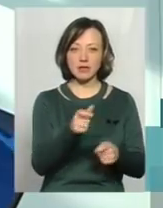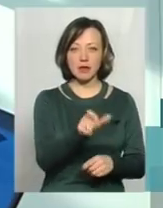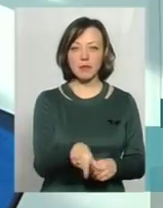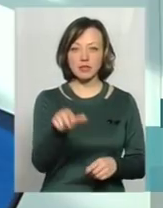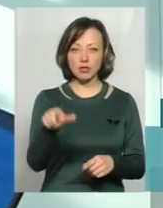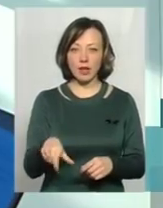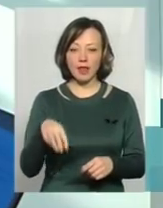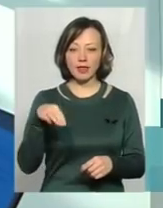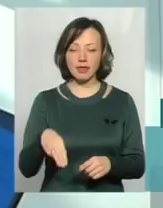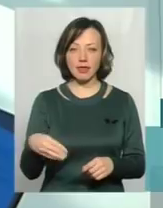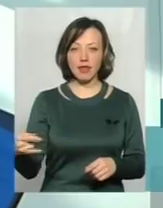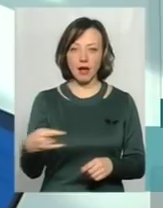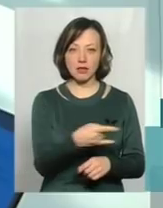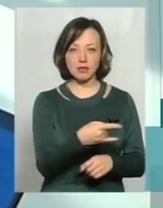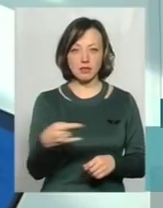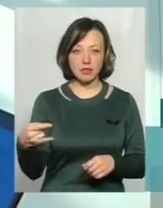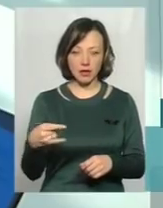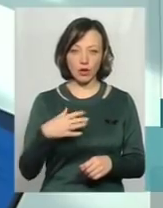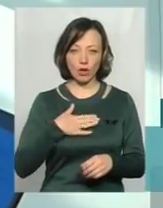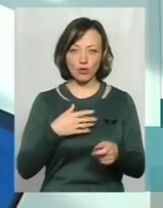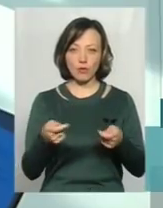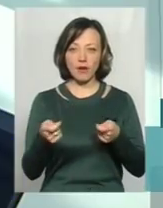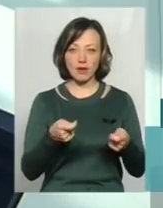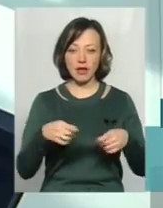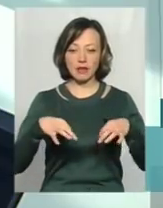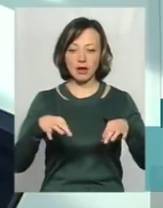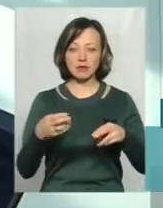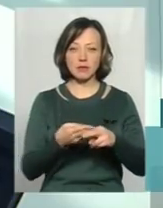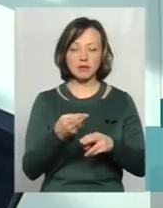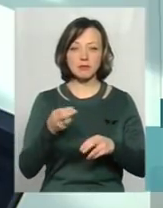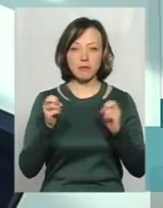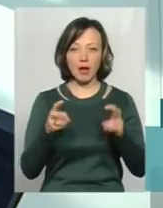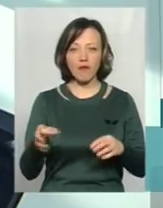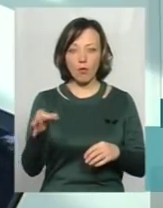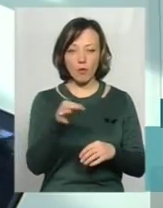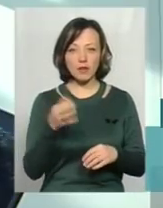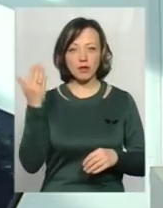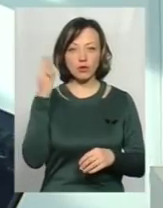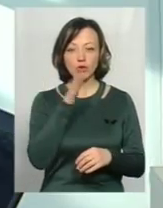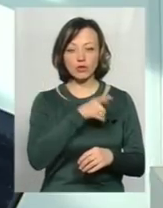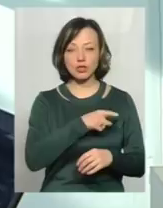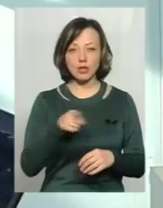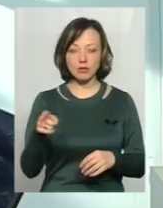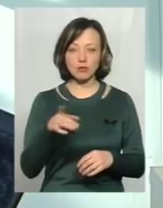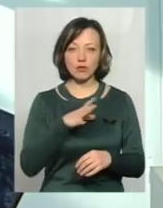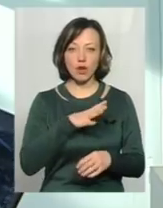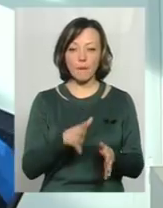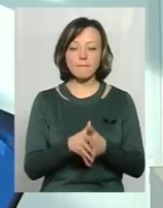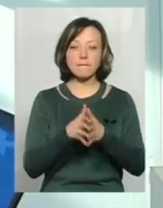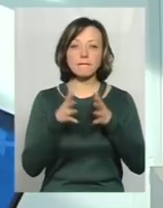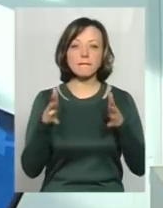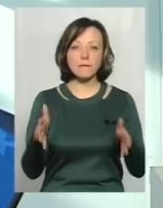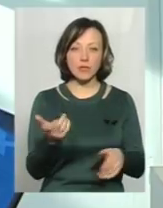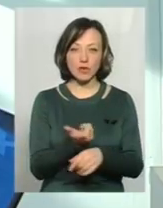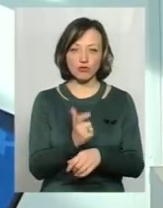управління Укртрансбезпеки у Хмельницькій області, то на той час була досить більша кількість